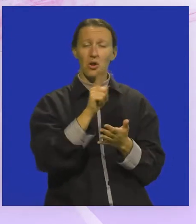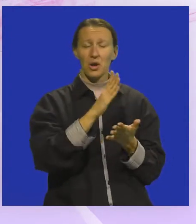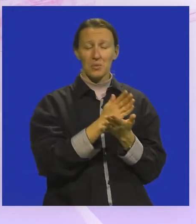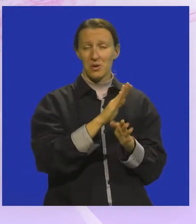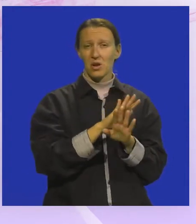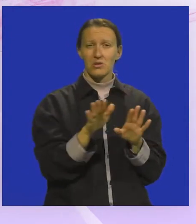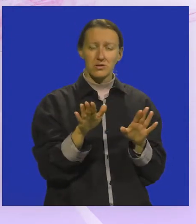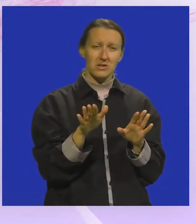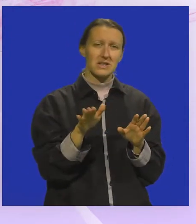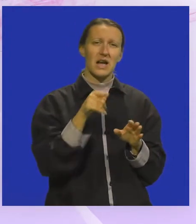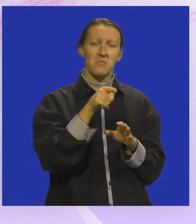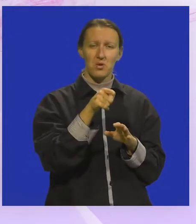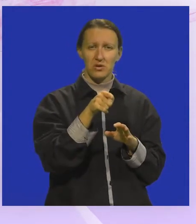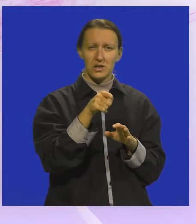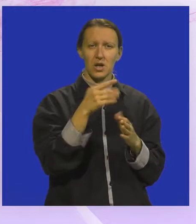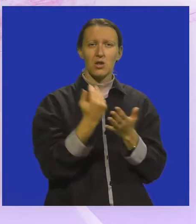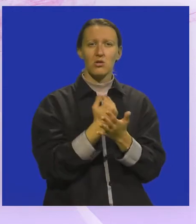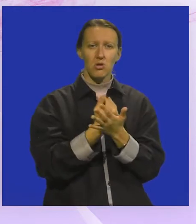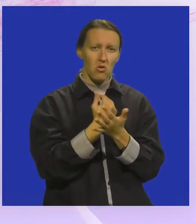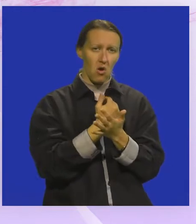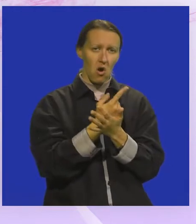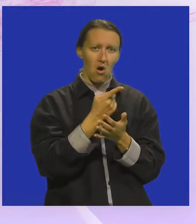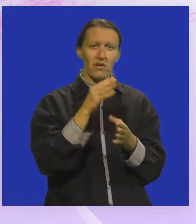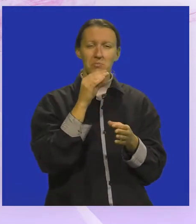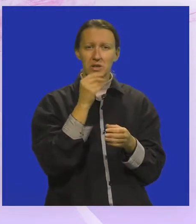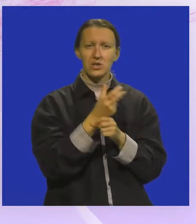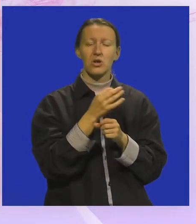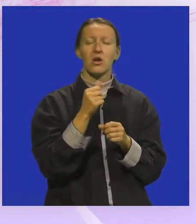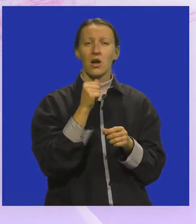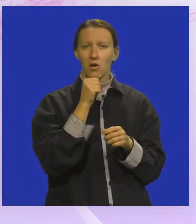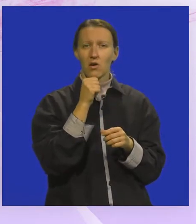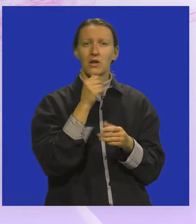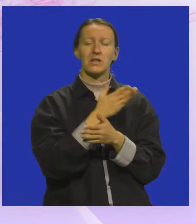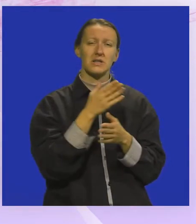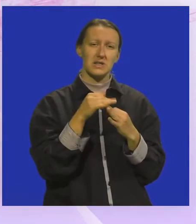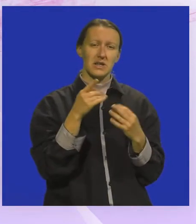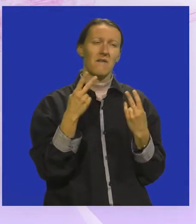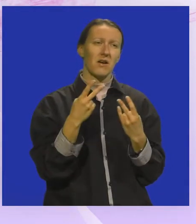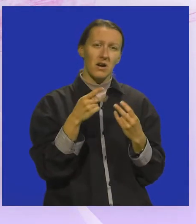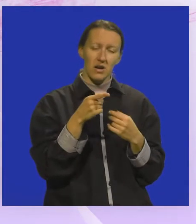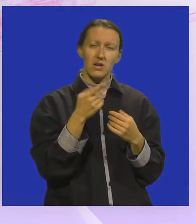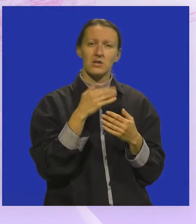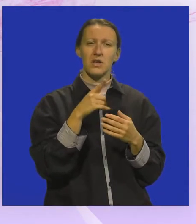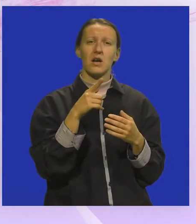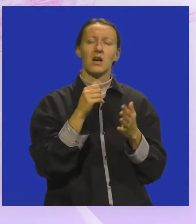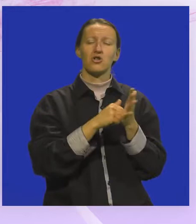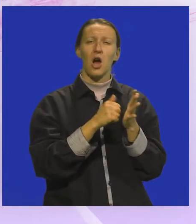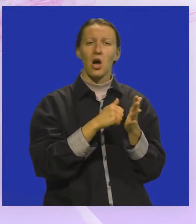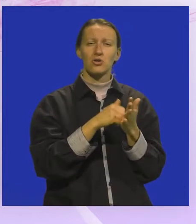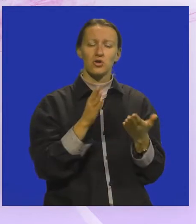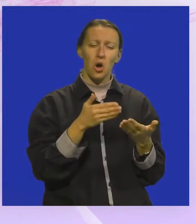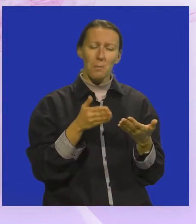bilo samo tih novih aventurističkih priča, nego je i za značajne časopise